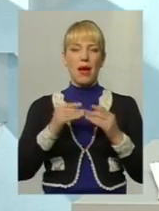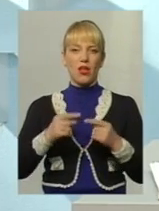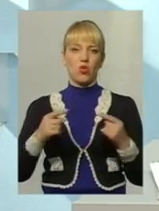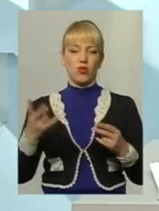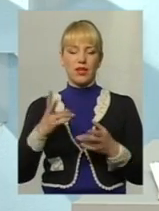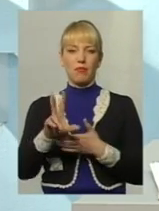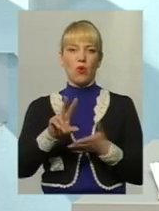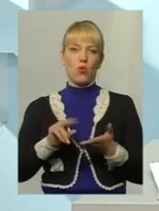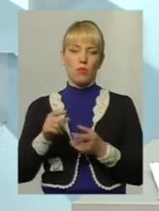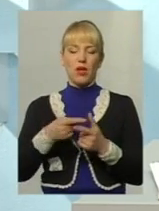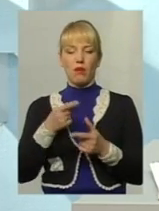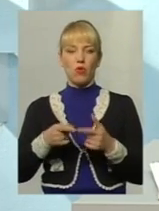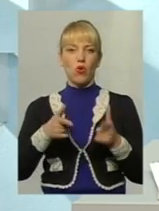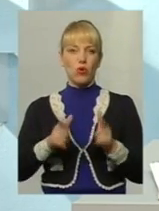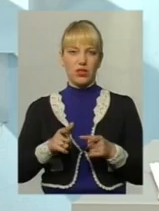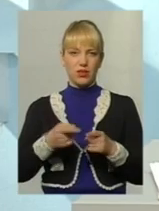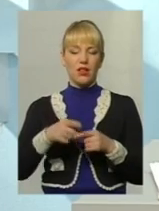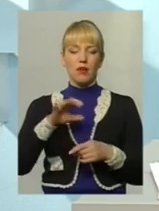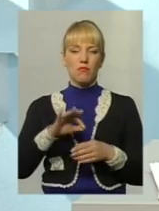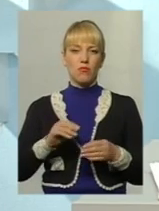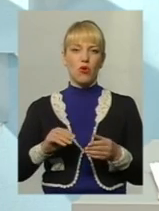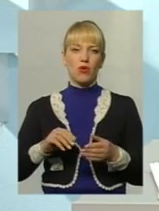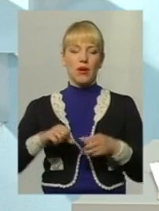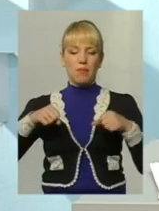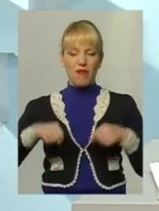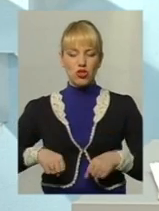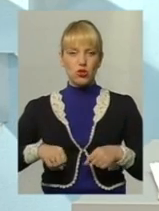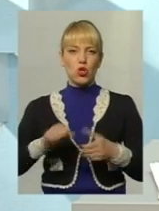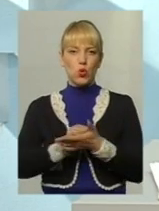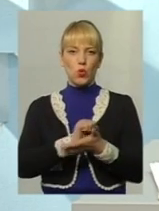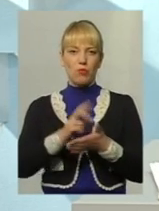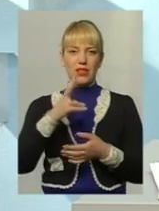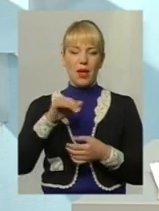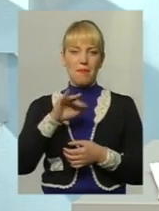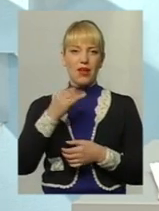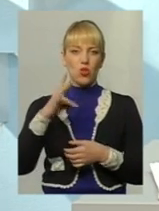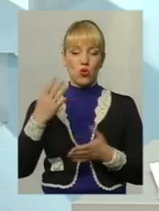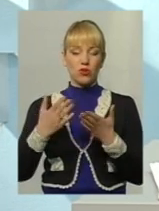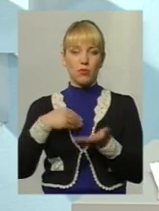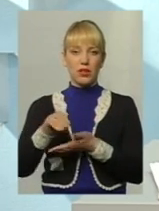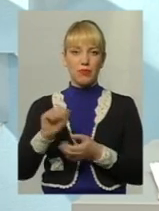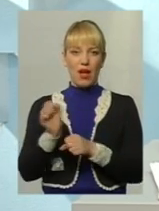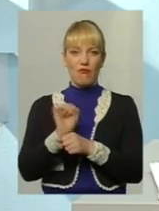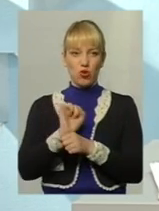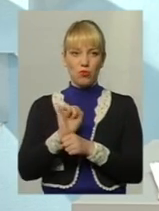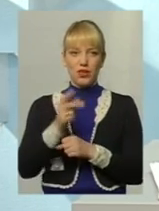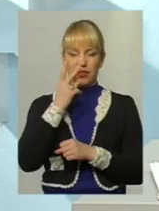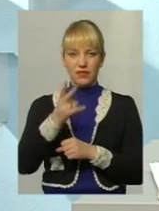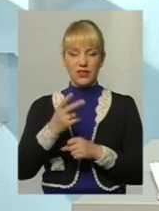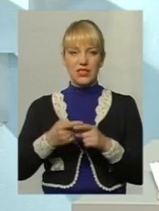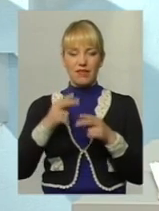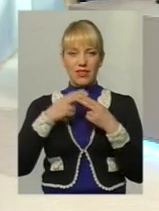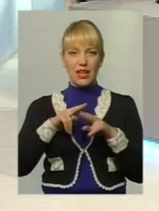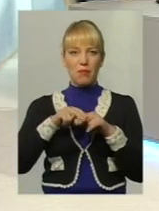мати копії або оригінали, найкраще, правовстановлюючих документів на майно. Якщо це придбаний автомобіль, дивитися в